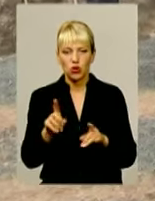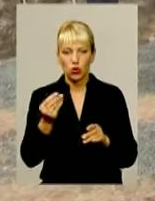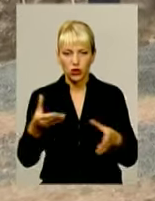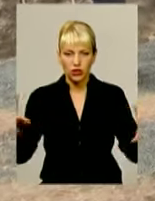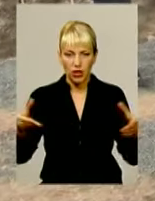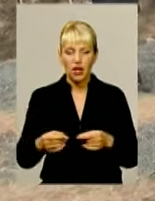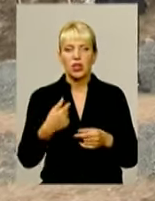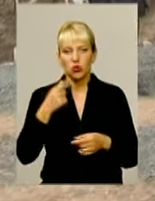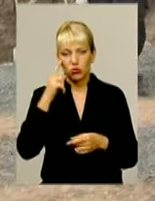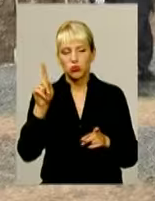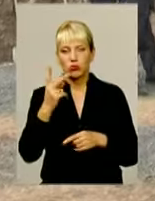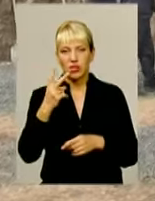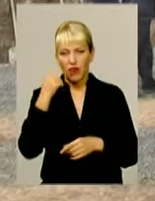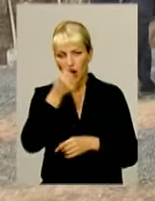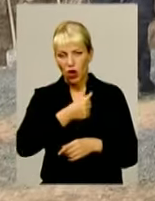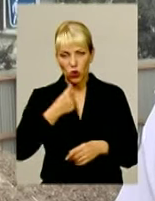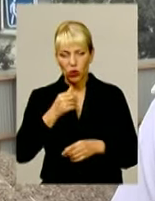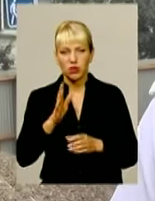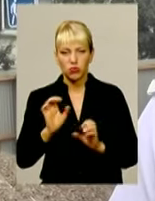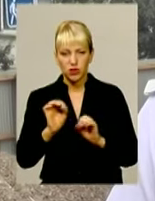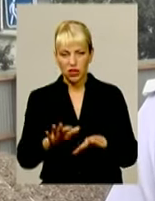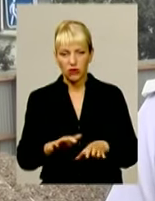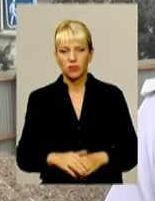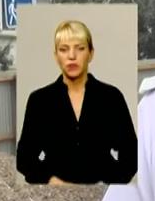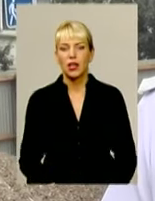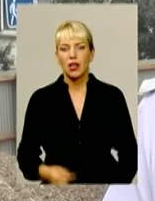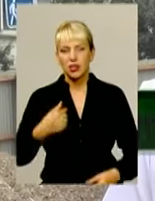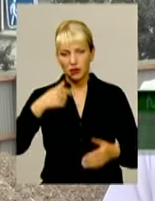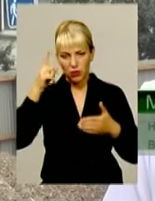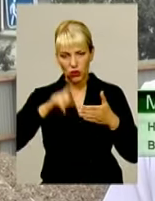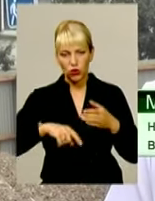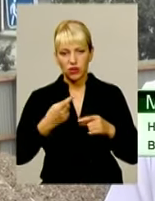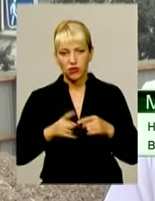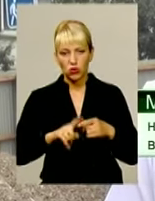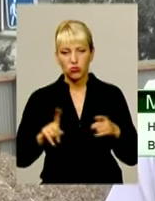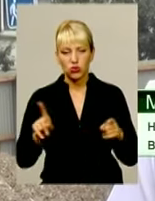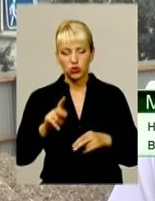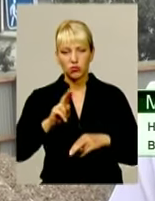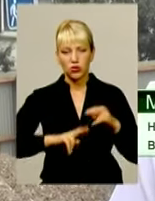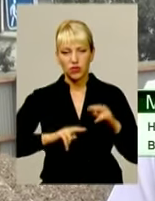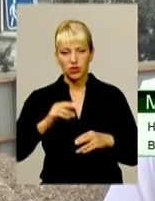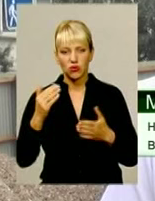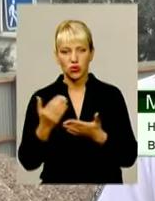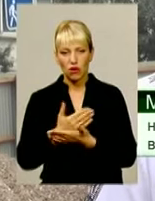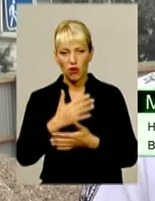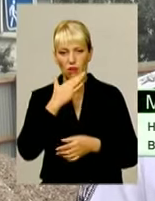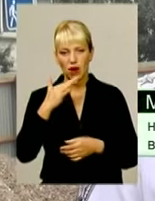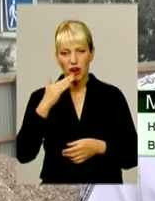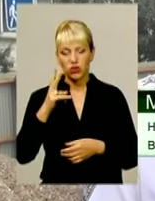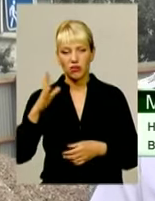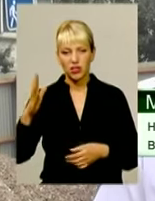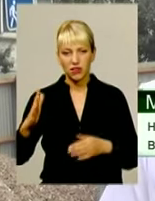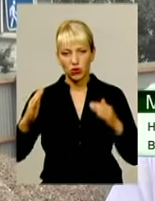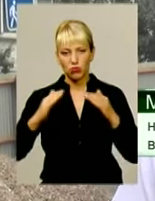років за два ми його здамо. Так, щоб не бути голословним. Переконаний в тому, що будівництво нового багатопвартирного